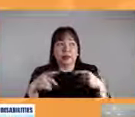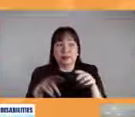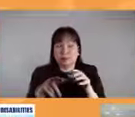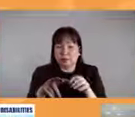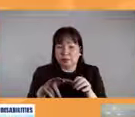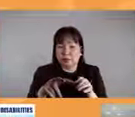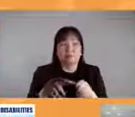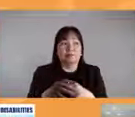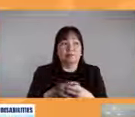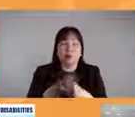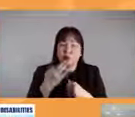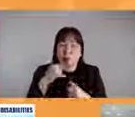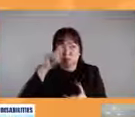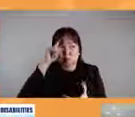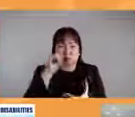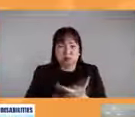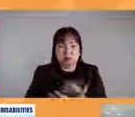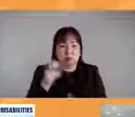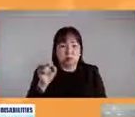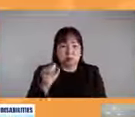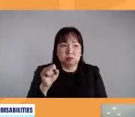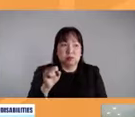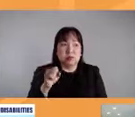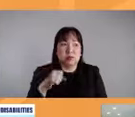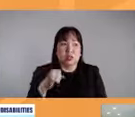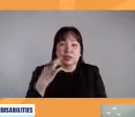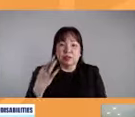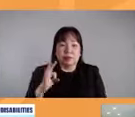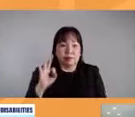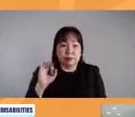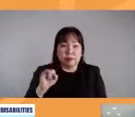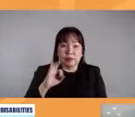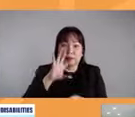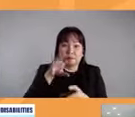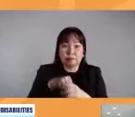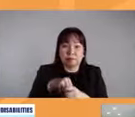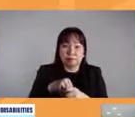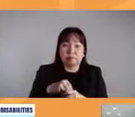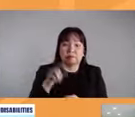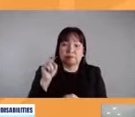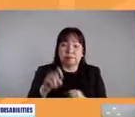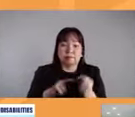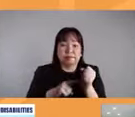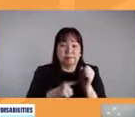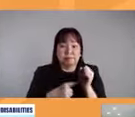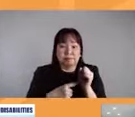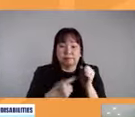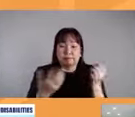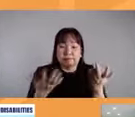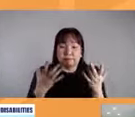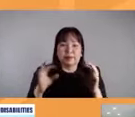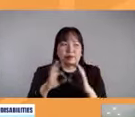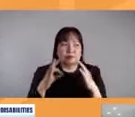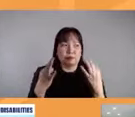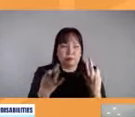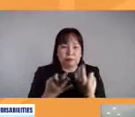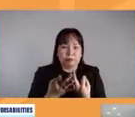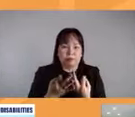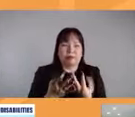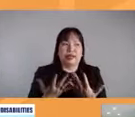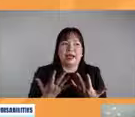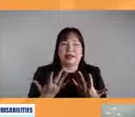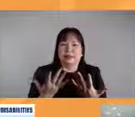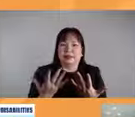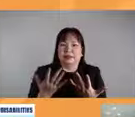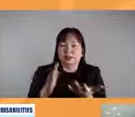naniniwala kami na ang pakikilahok ay dapat magsimula sa pamilya, sa paaralan,